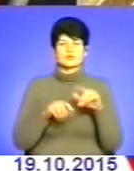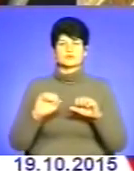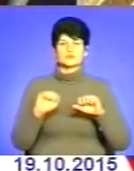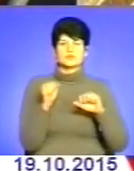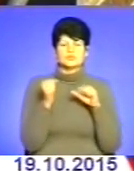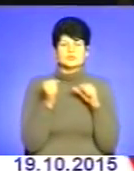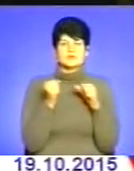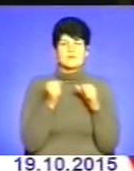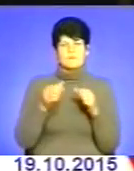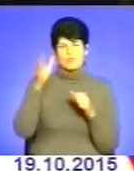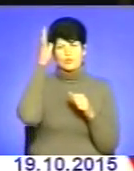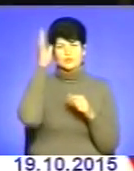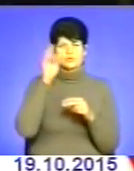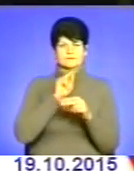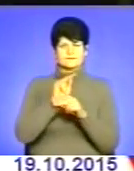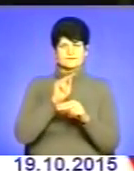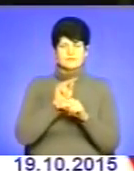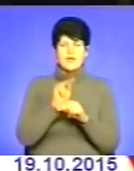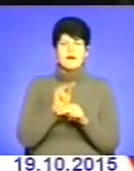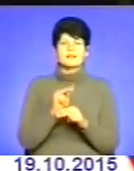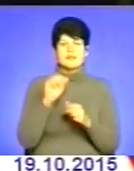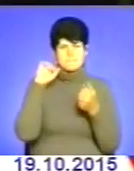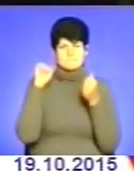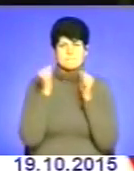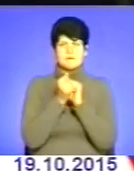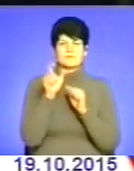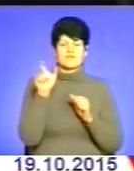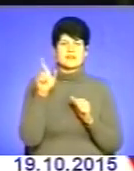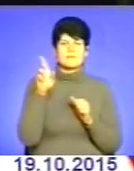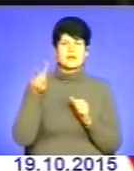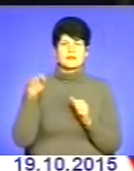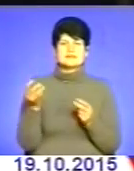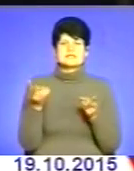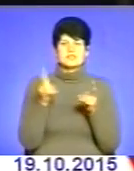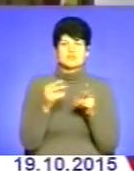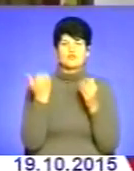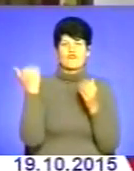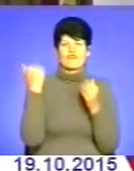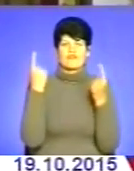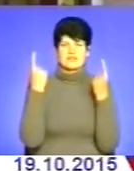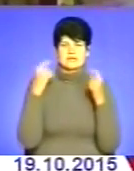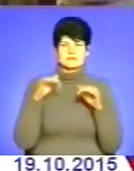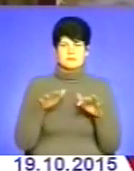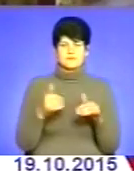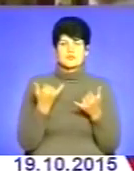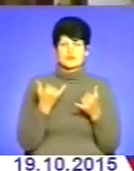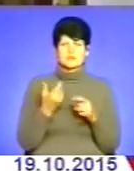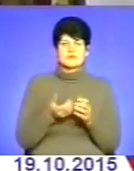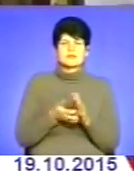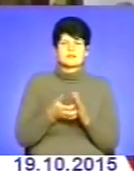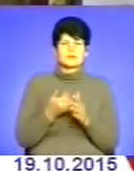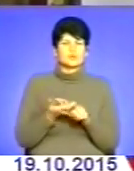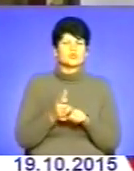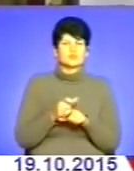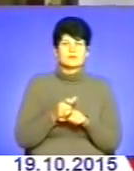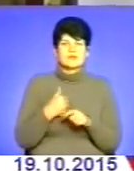мудрого наставника Але пам'ять про Євгена Бліхара залишається у його великих справах Сьогодні, звичайно, мені дуже його не хватає Тому